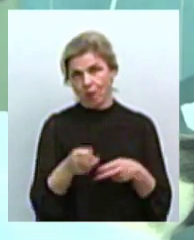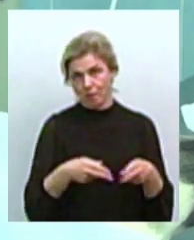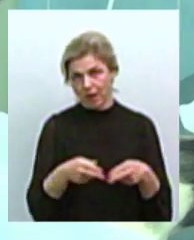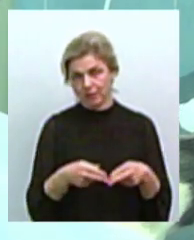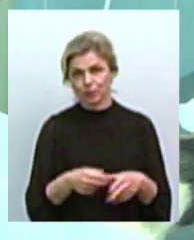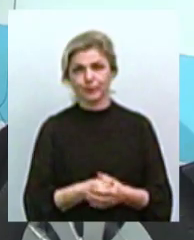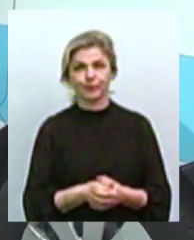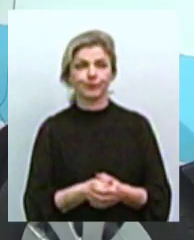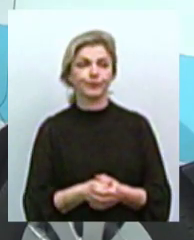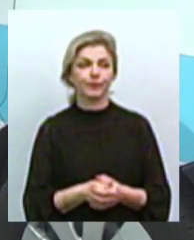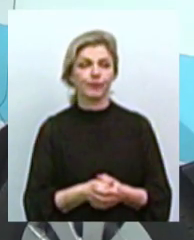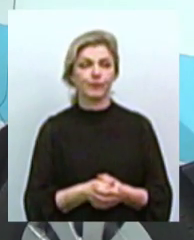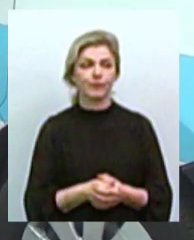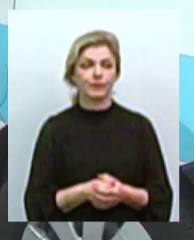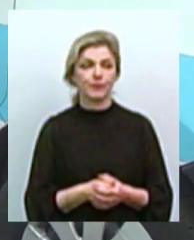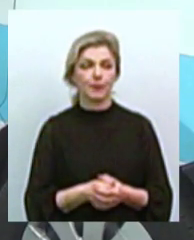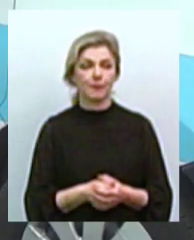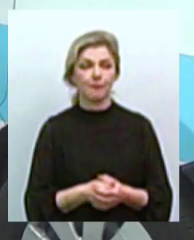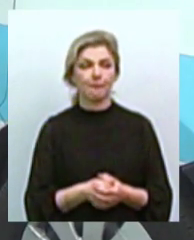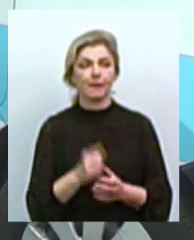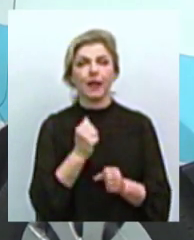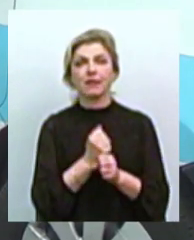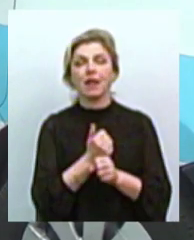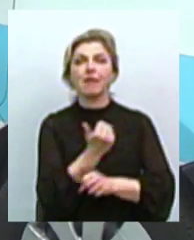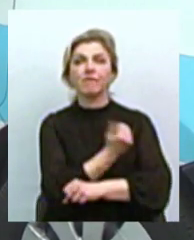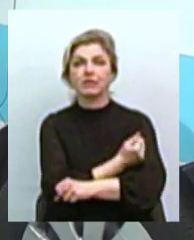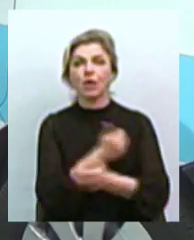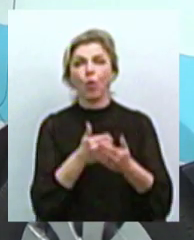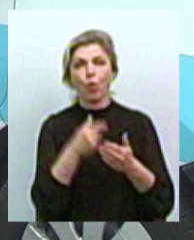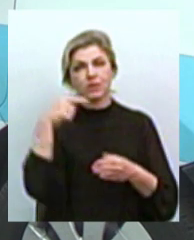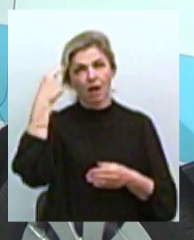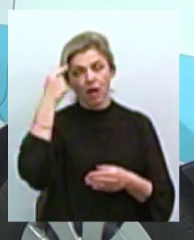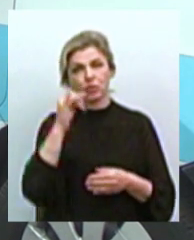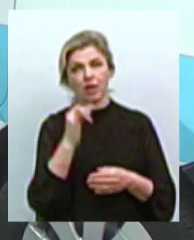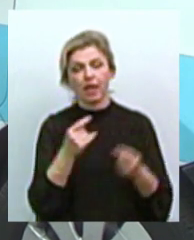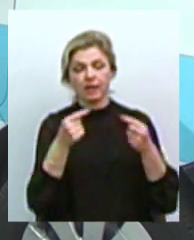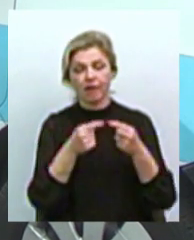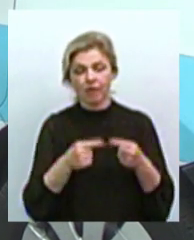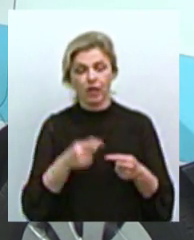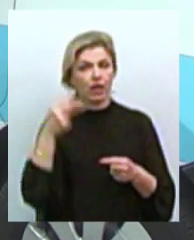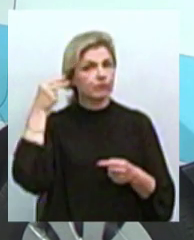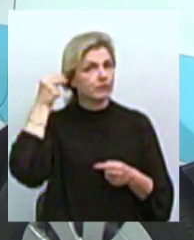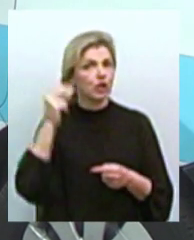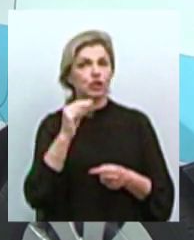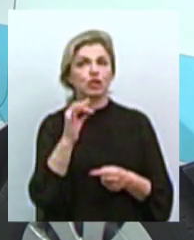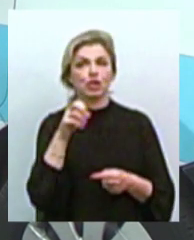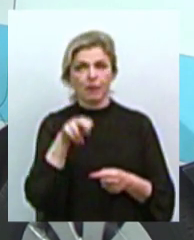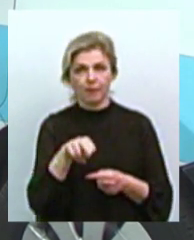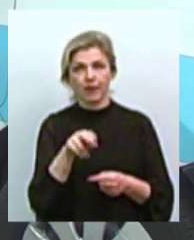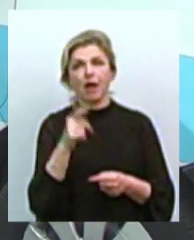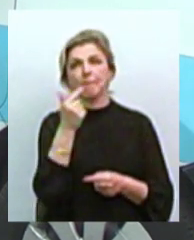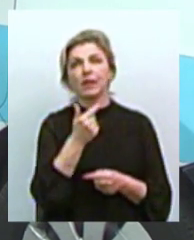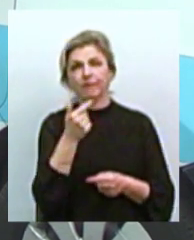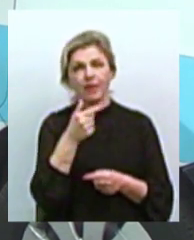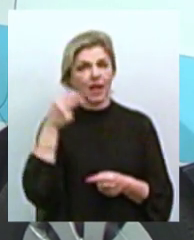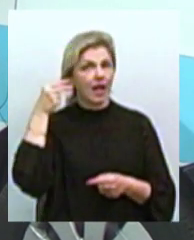по стерилізації тварини. Також проводимо вакцинацію відсказу та ідентифікацію, а саме кліпсування тварини блакитною